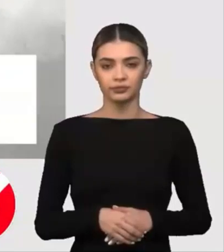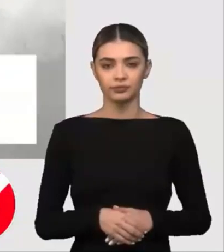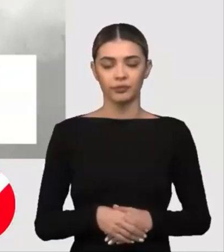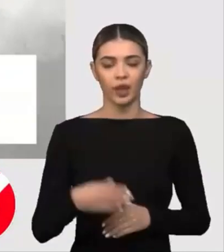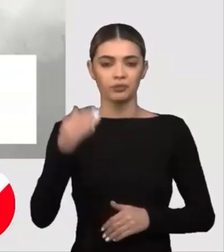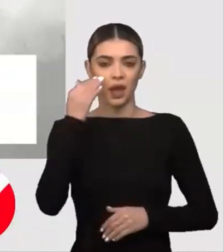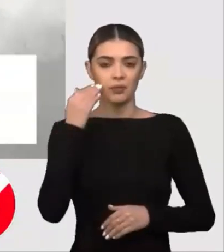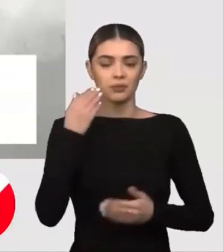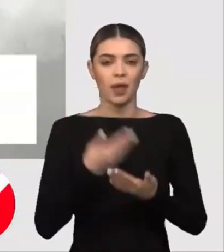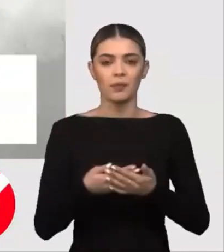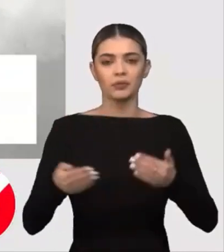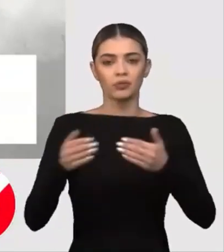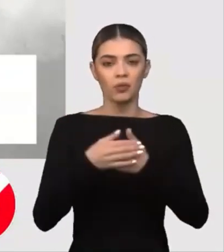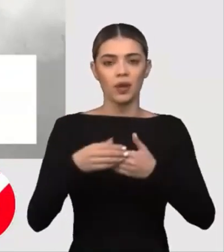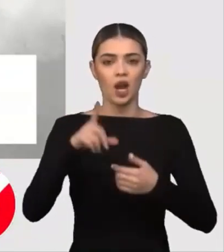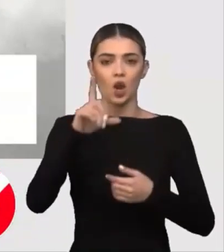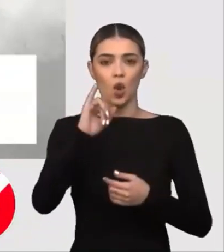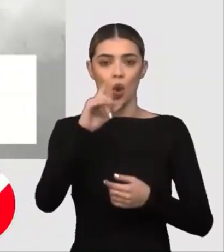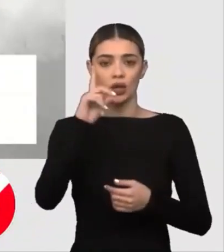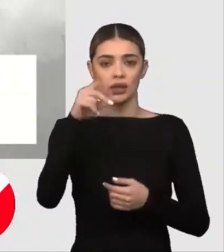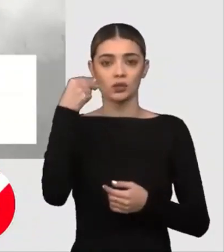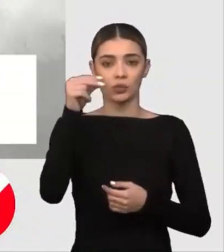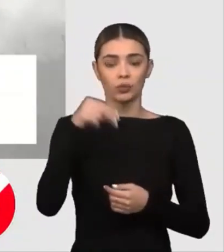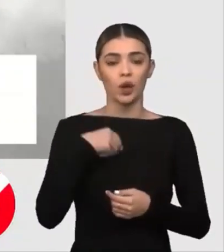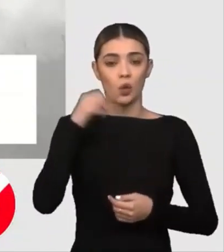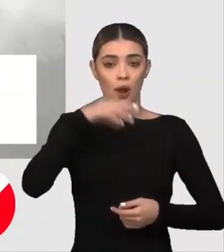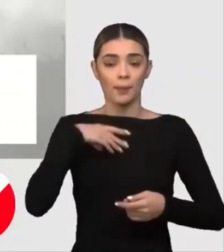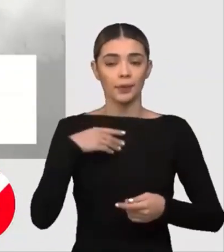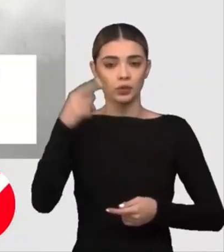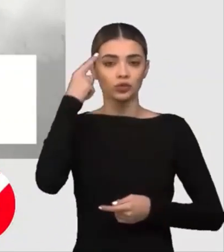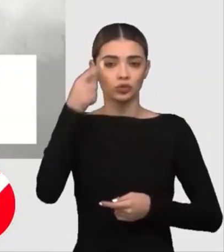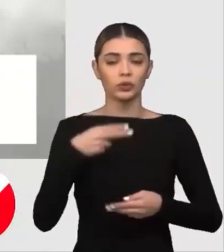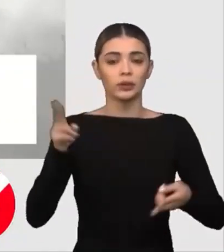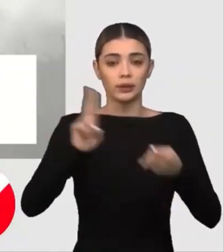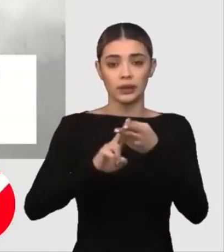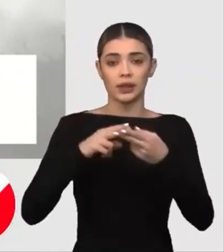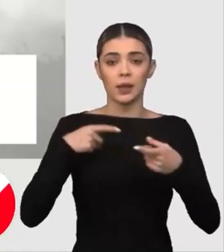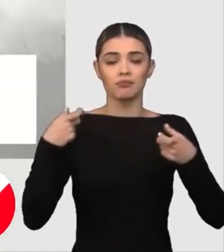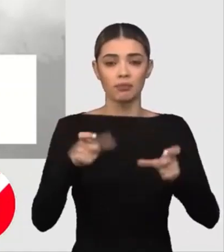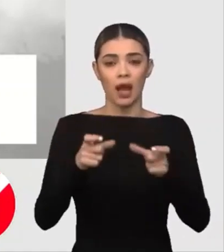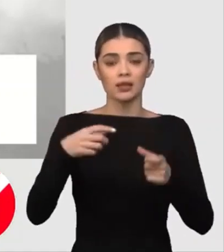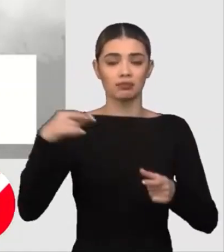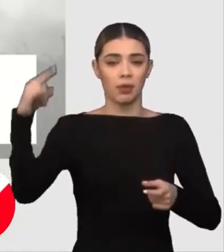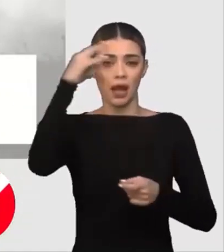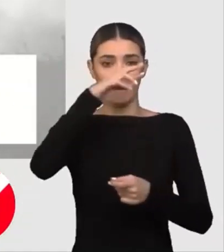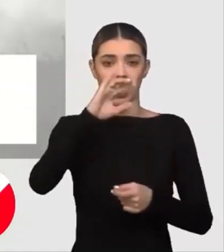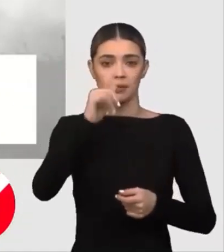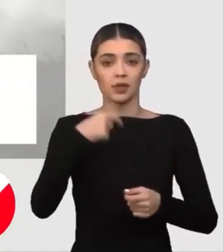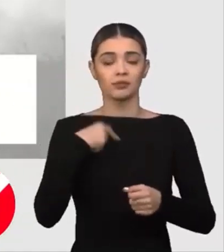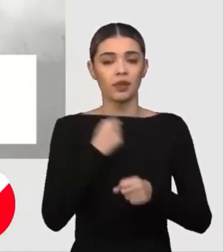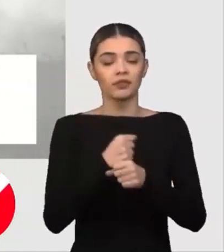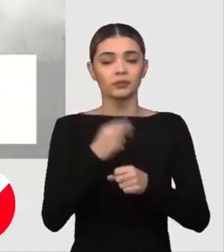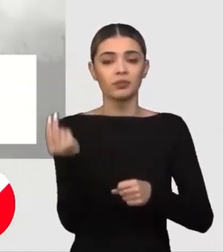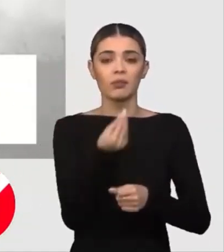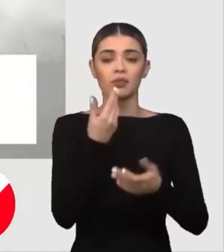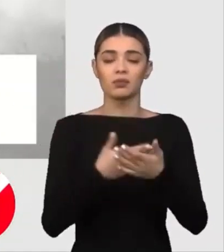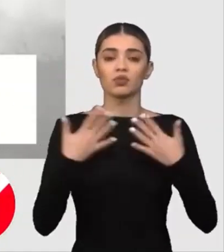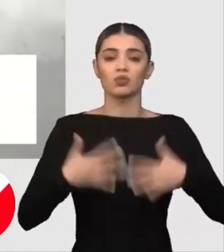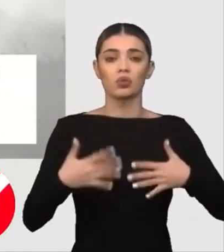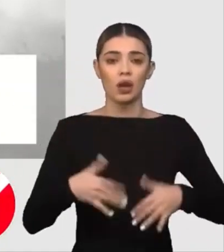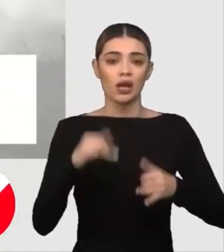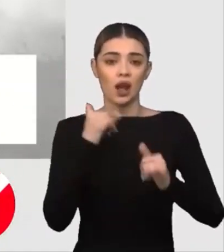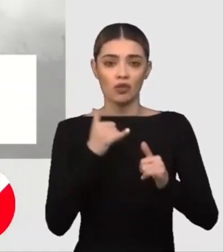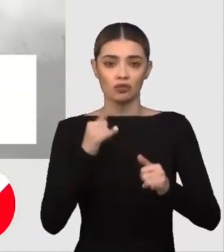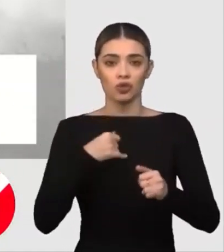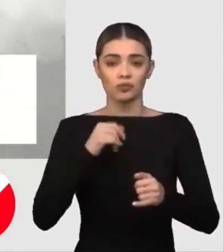Secretarul american al apărării Lloyd Austin l-a cerut omologilor săi reuniți la baza aereană în Rammstein să facă eforturi mai mari în spriciunul